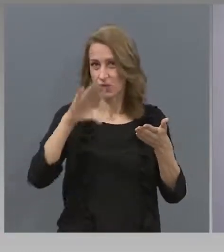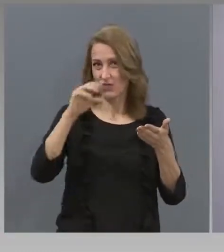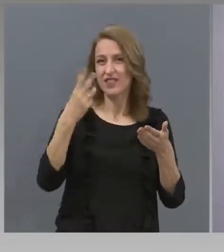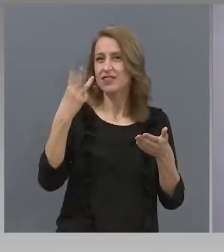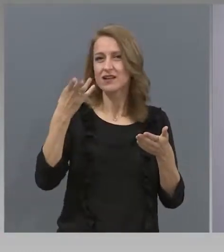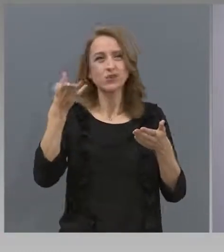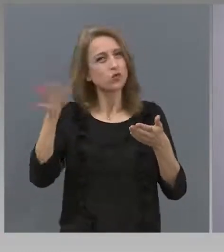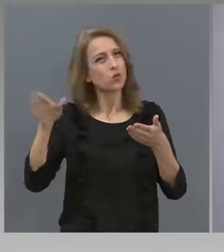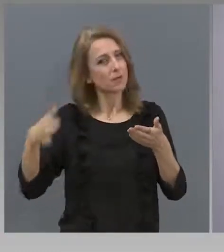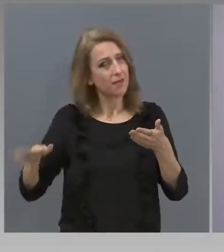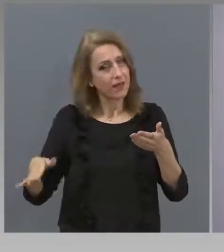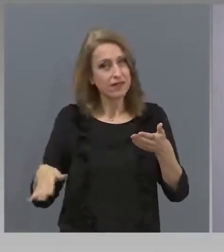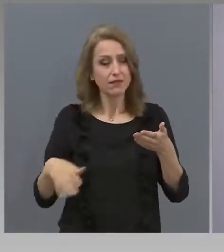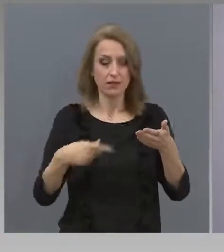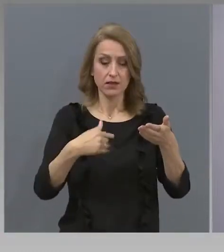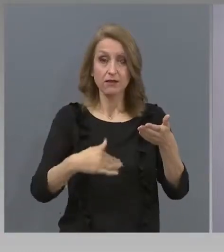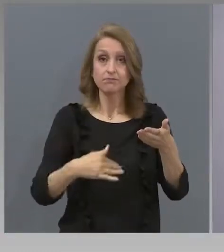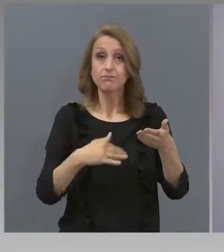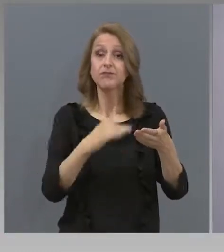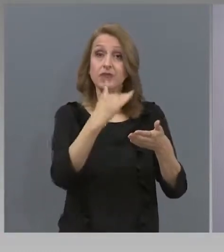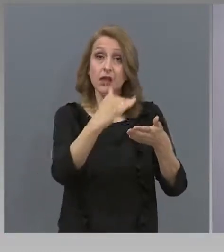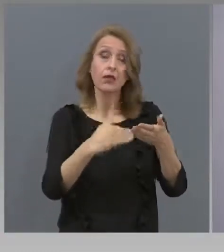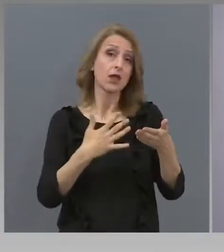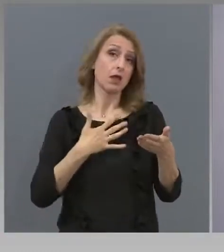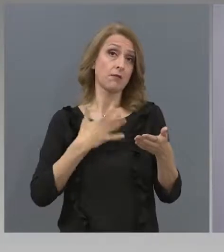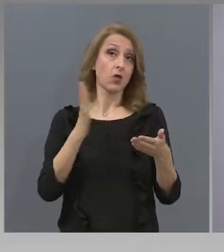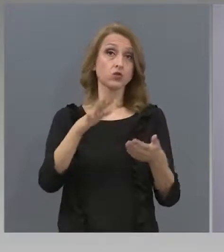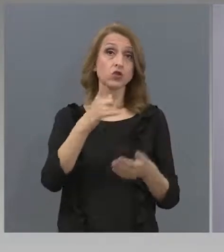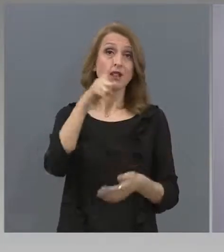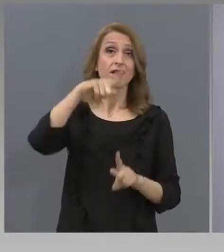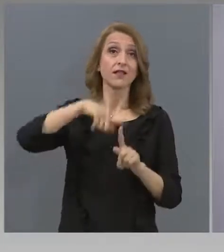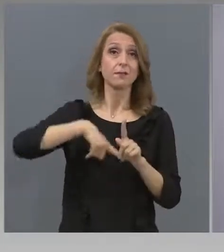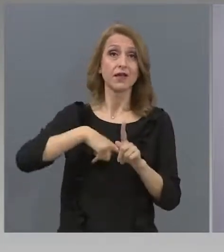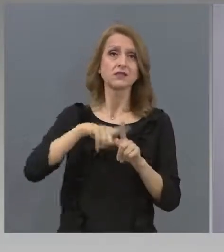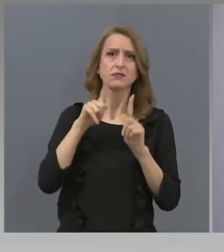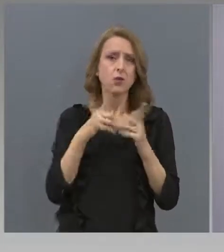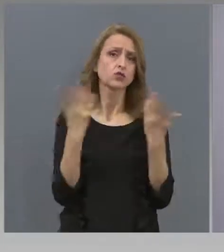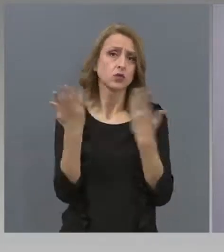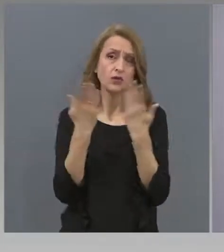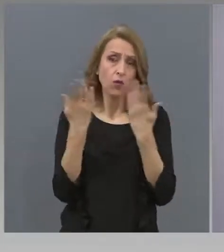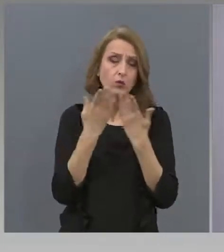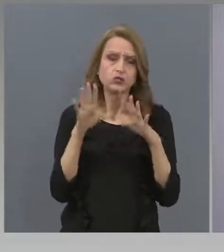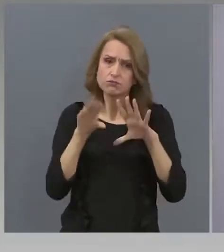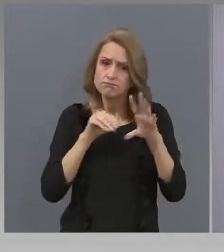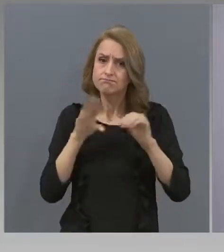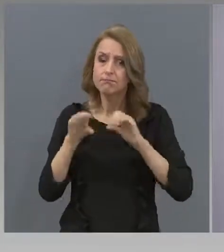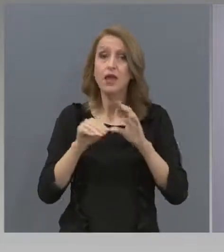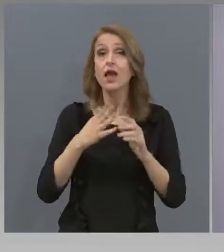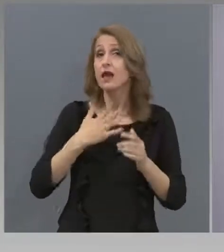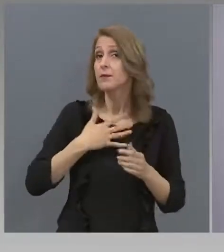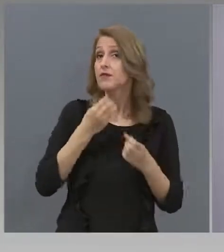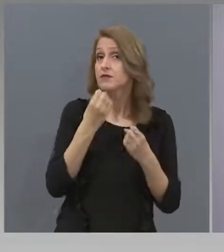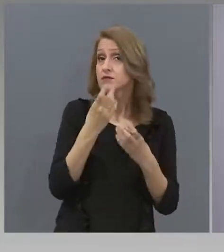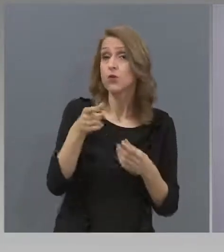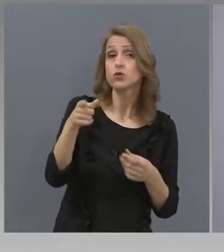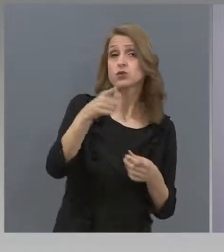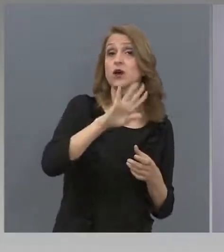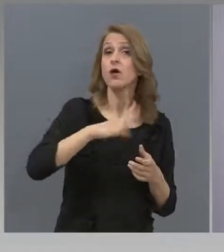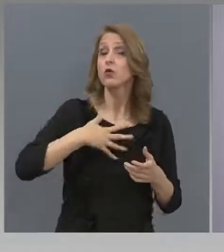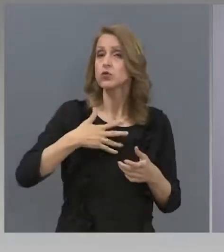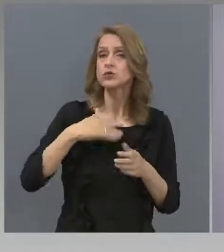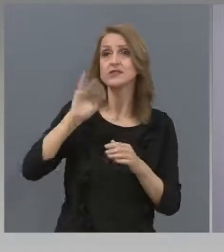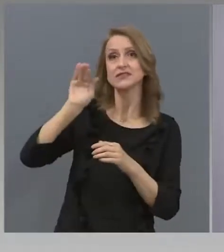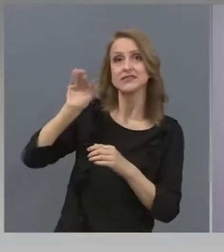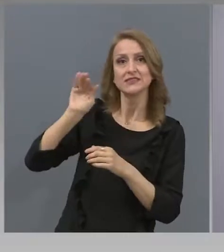отпаднат, имат един месец да го направят. Имат възможности за индивидуални консултации с